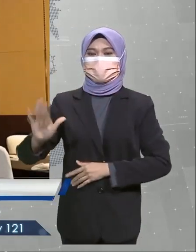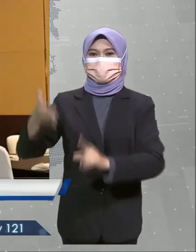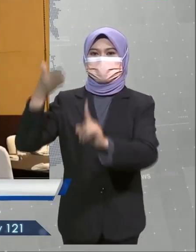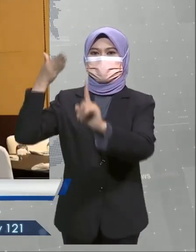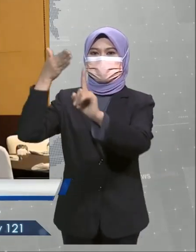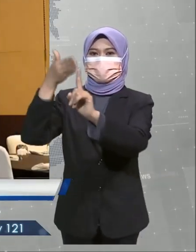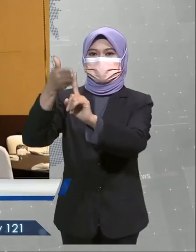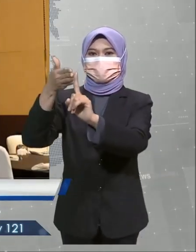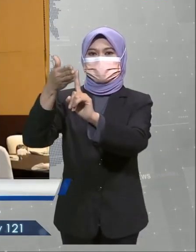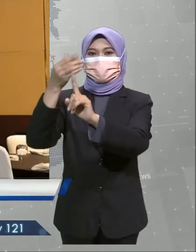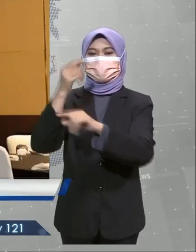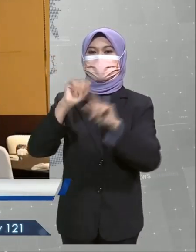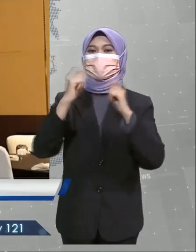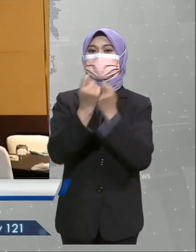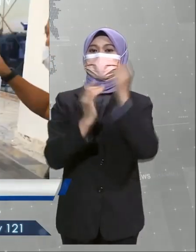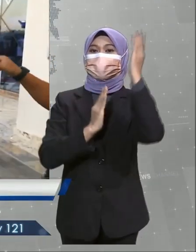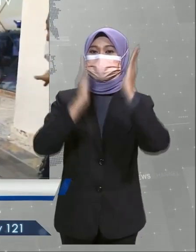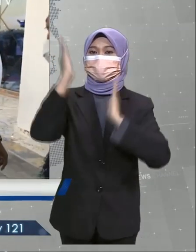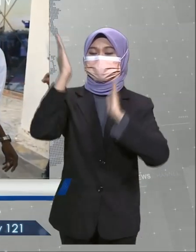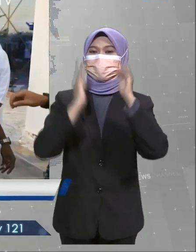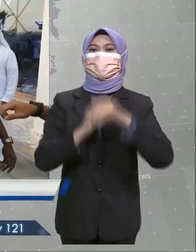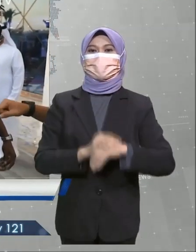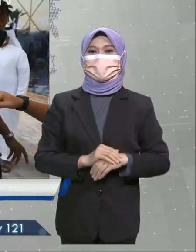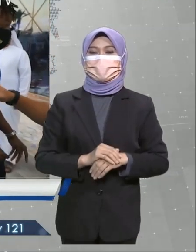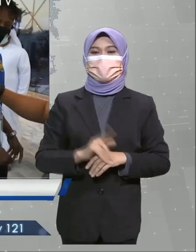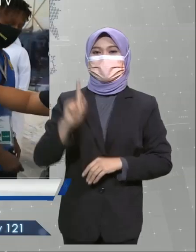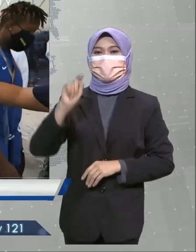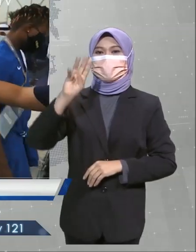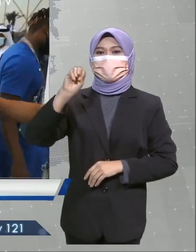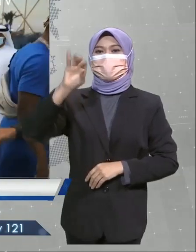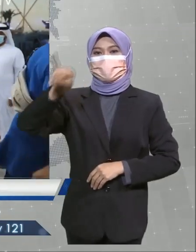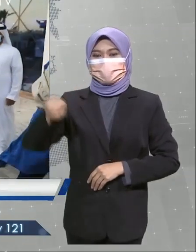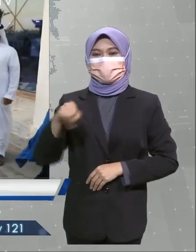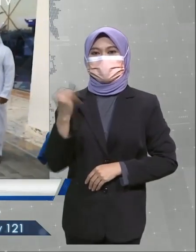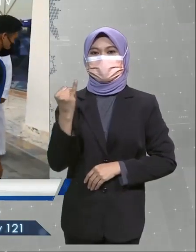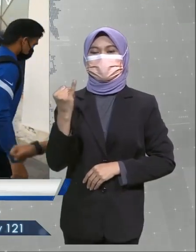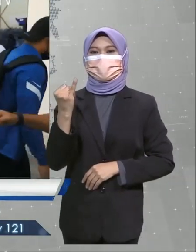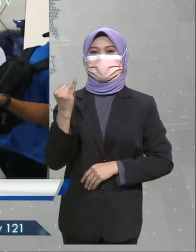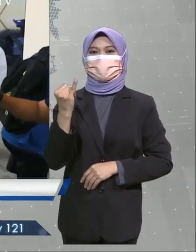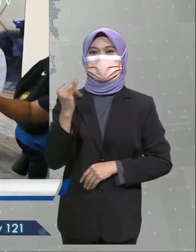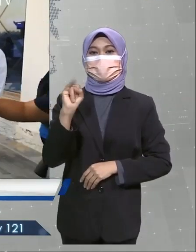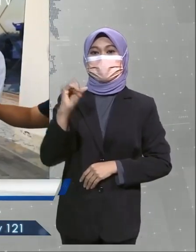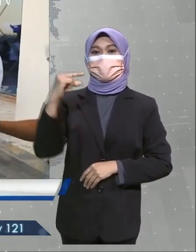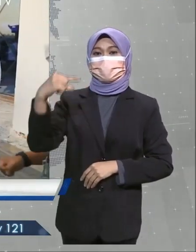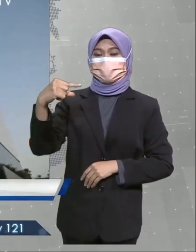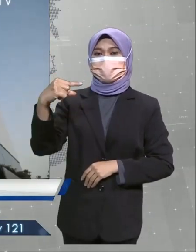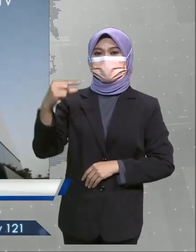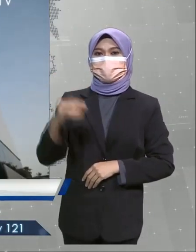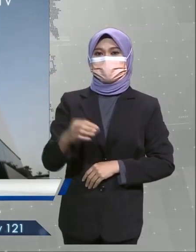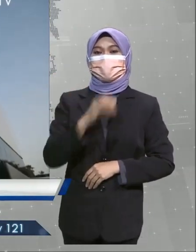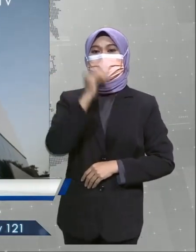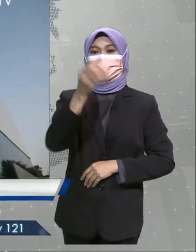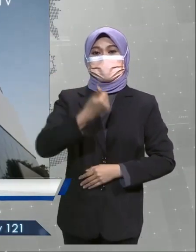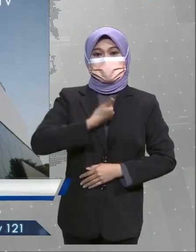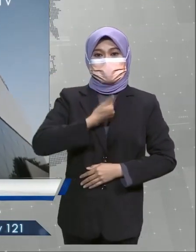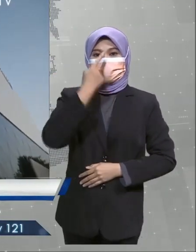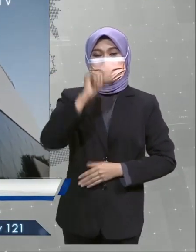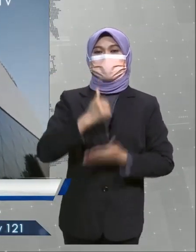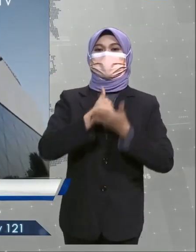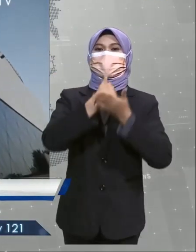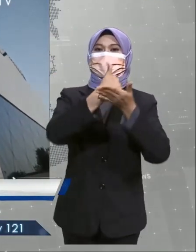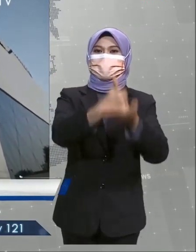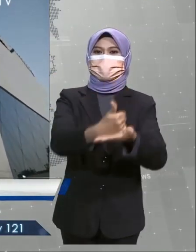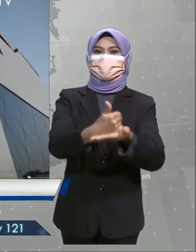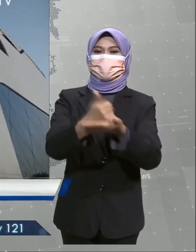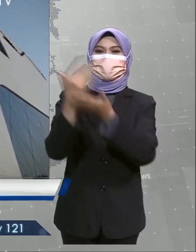utama pasukan kebangsaan. Tunku Ismail Sultan Ibrahim menerusi ruangan Instagram baru-baru ini menawarkan diri untuk membantu